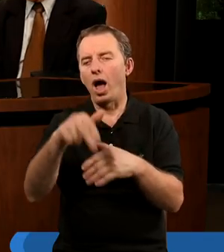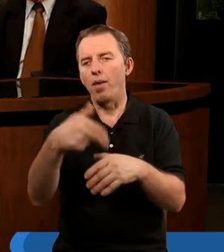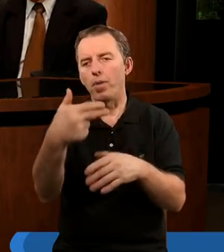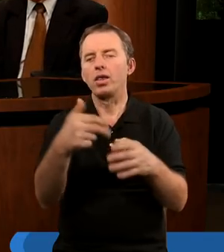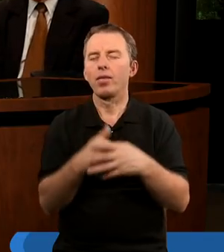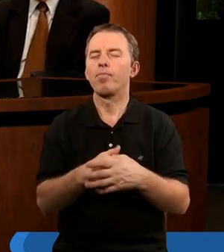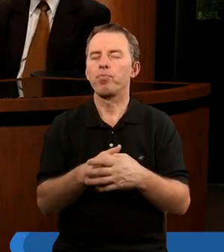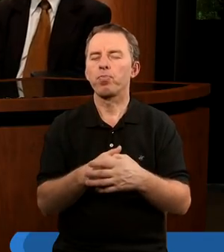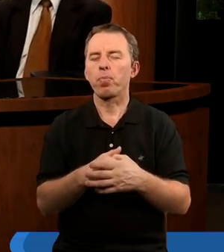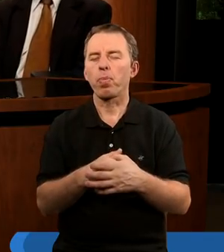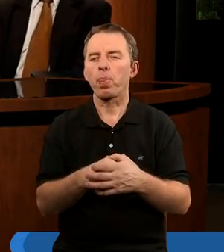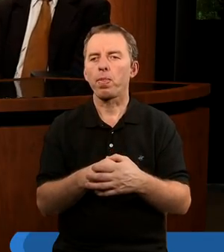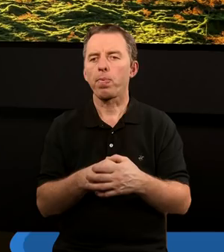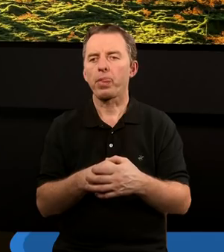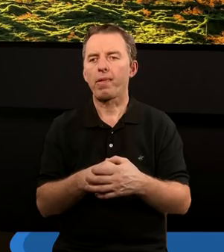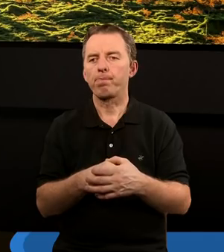Amen.